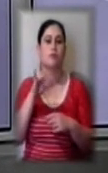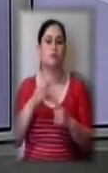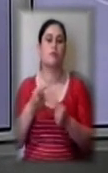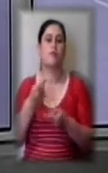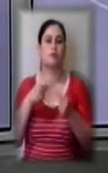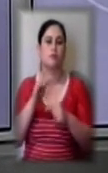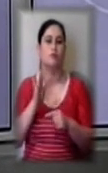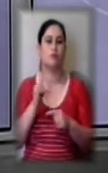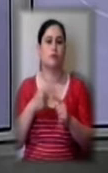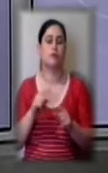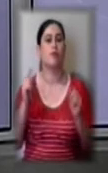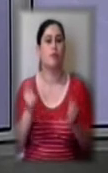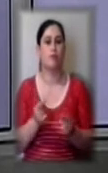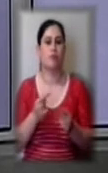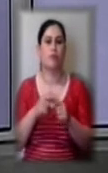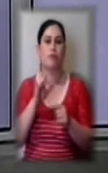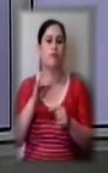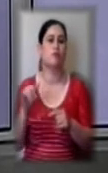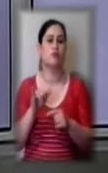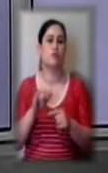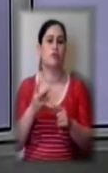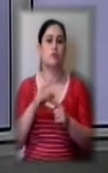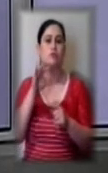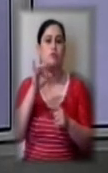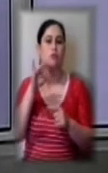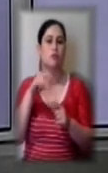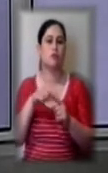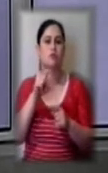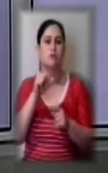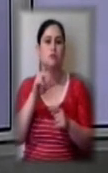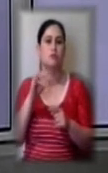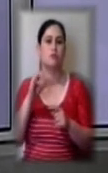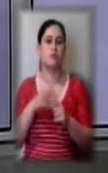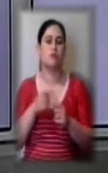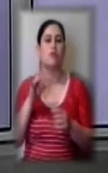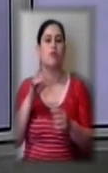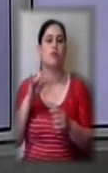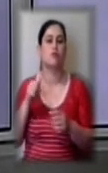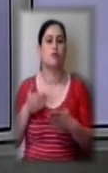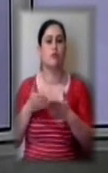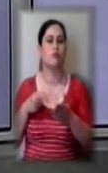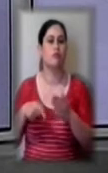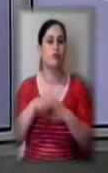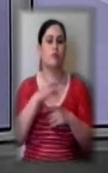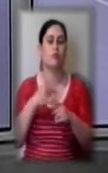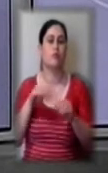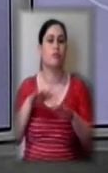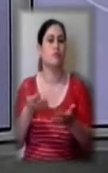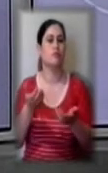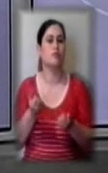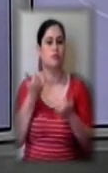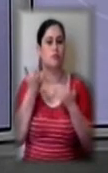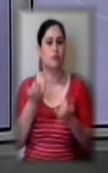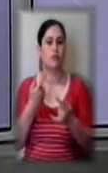обмеженнями, а вже від суботи мають стартувати дачні перевезення річковим транспортом. Таке рішення прийняли сьогодні на засіданні